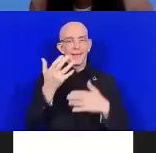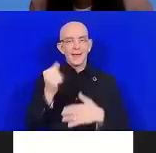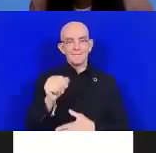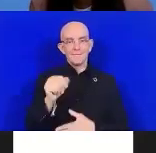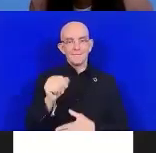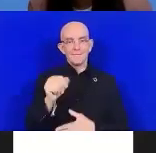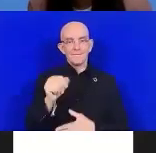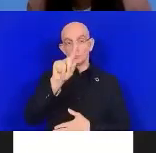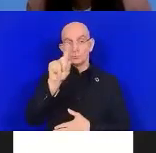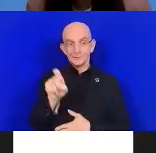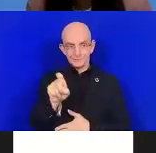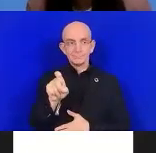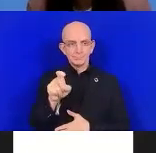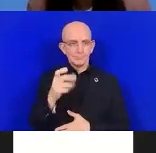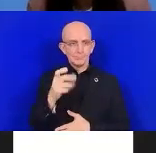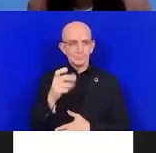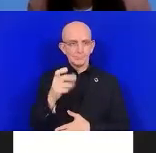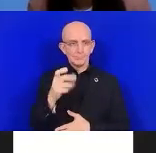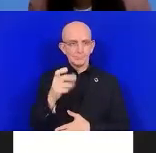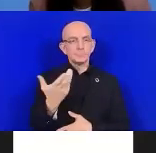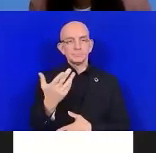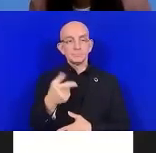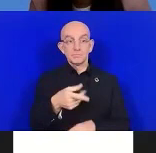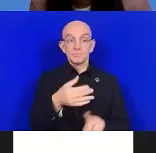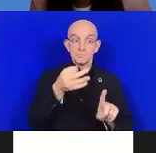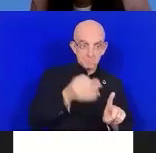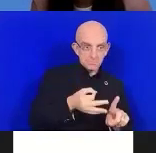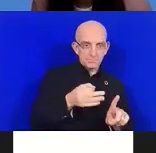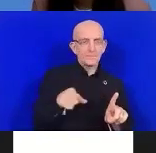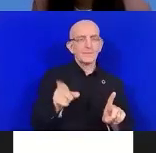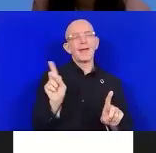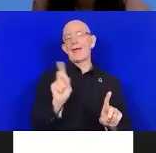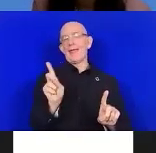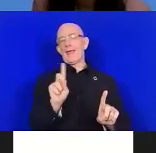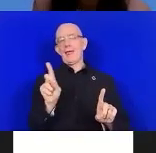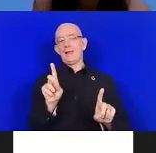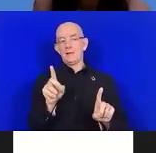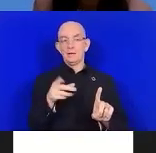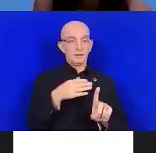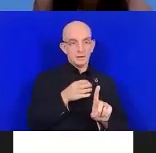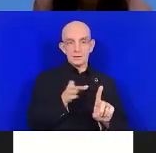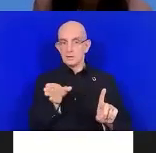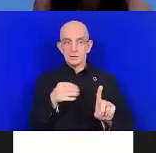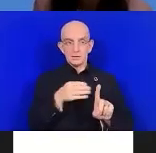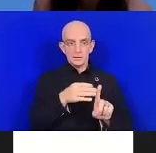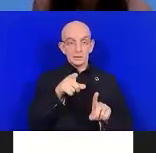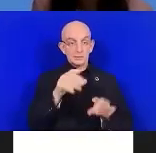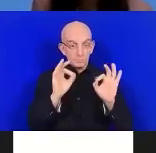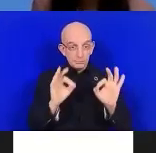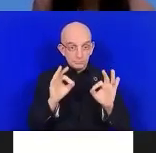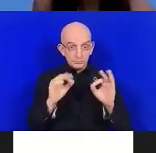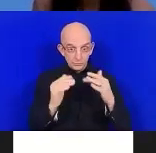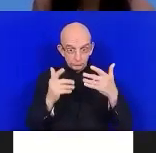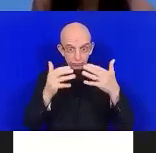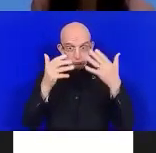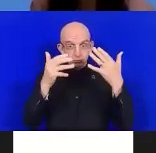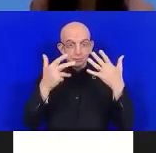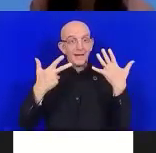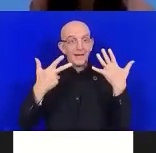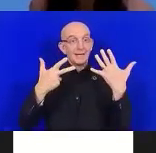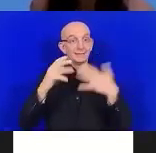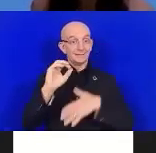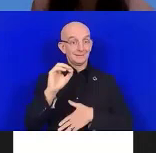% minimum pour avoir accès à ce certificat. Et aussi, vous devez terminer avec une étude